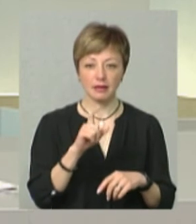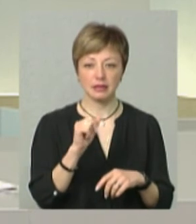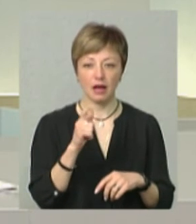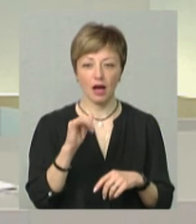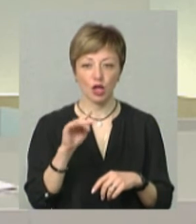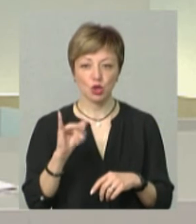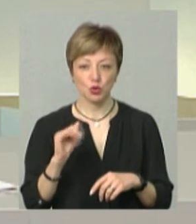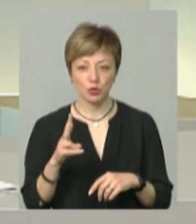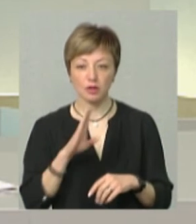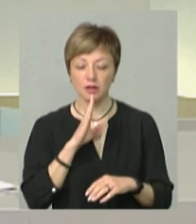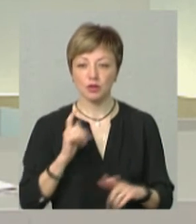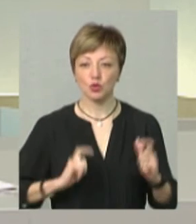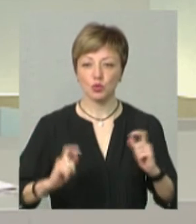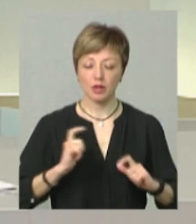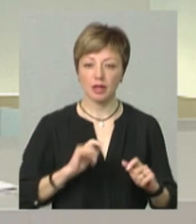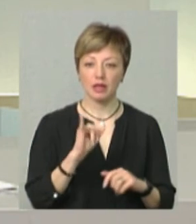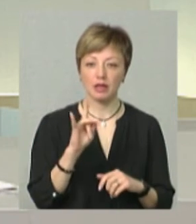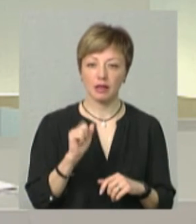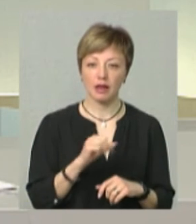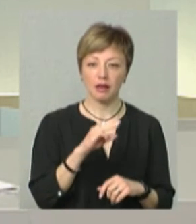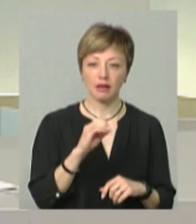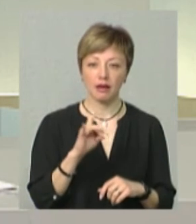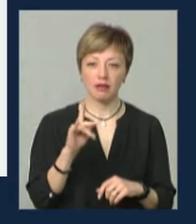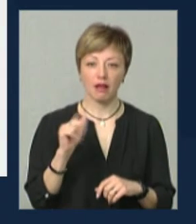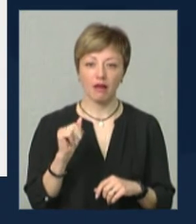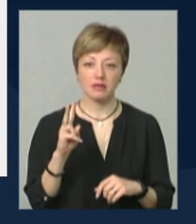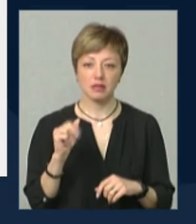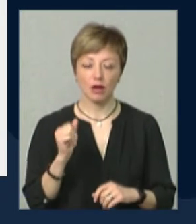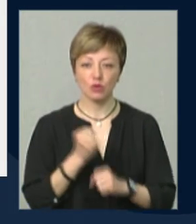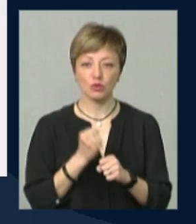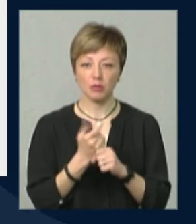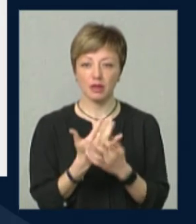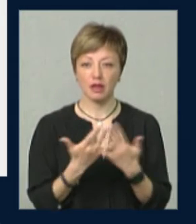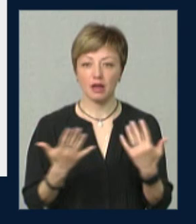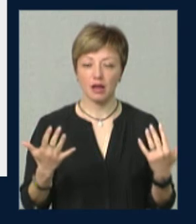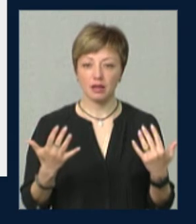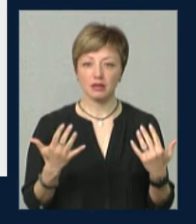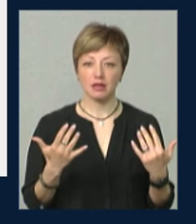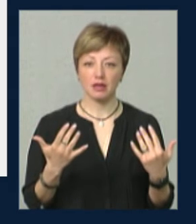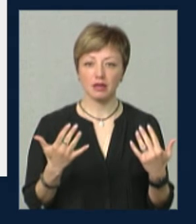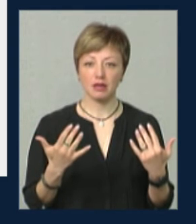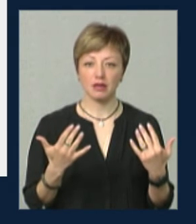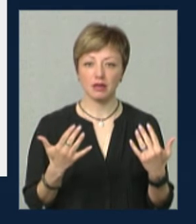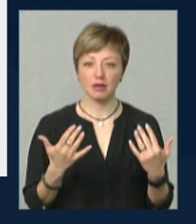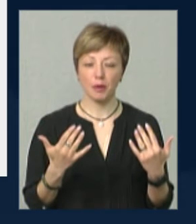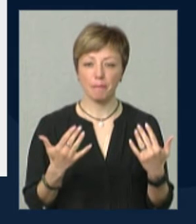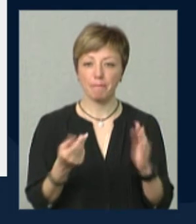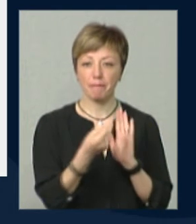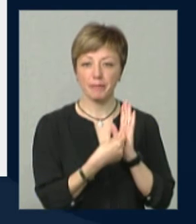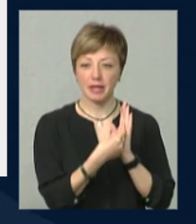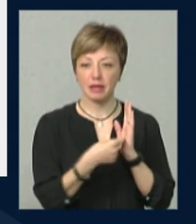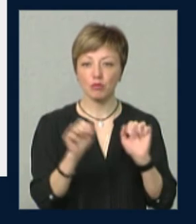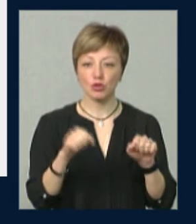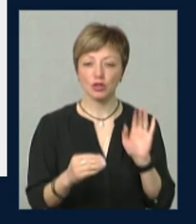студентка Іра Тернавська розробила ряд таких принтів, які можна